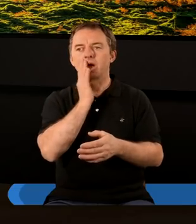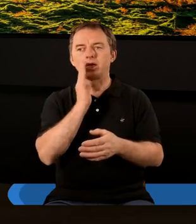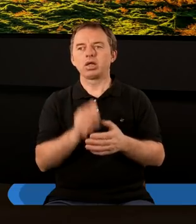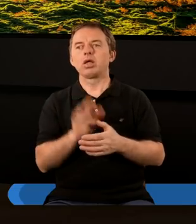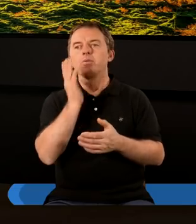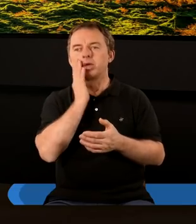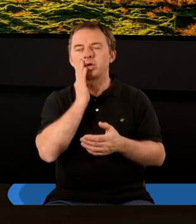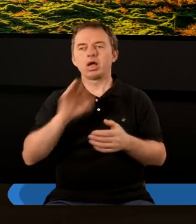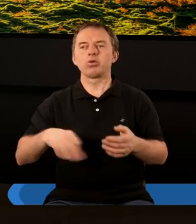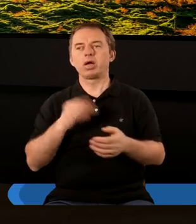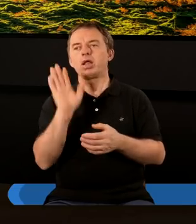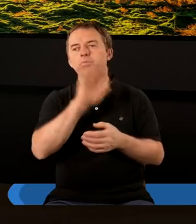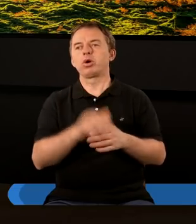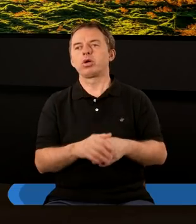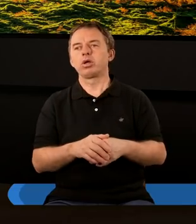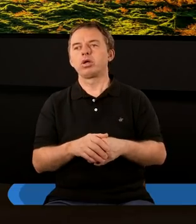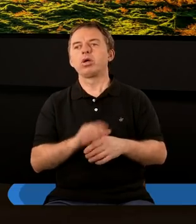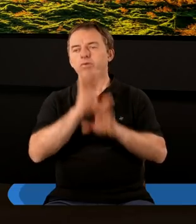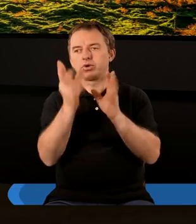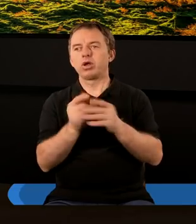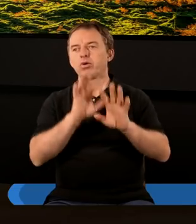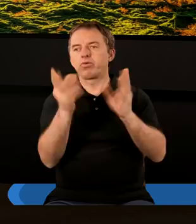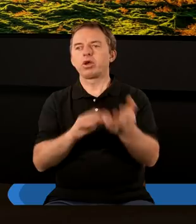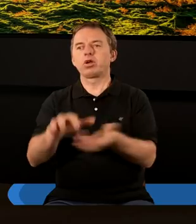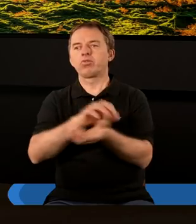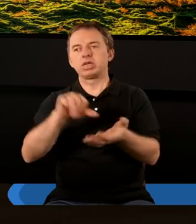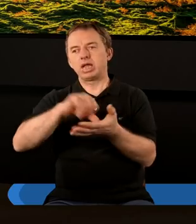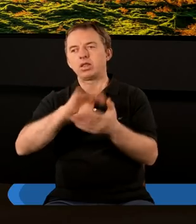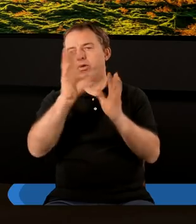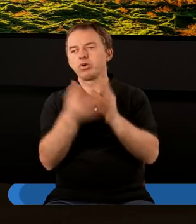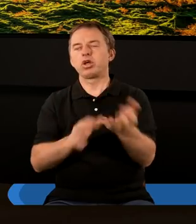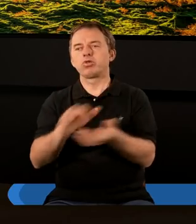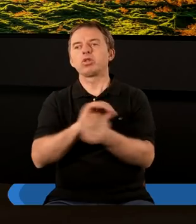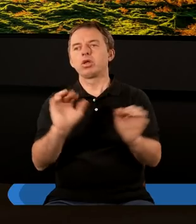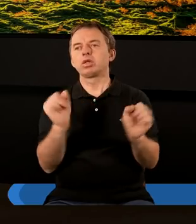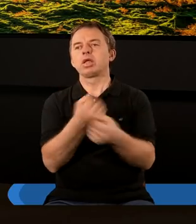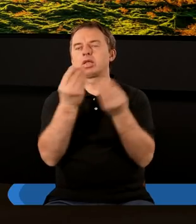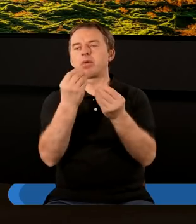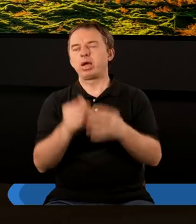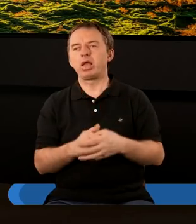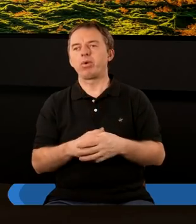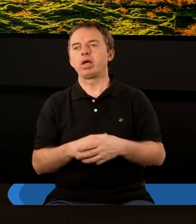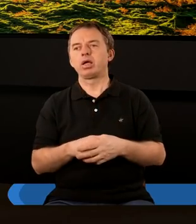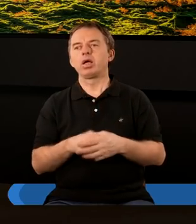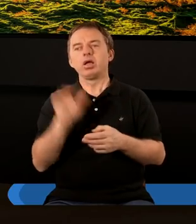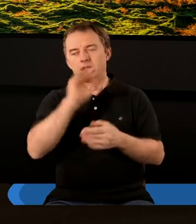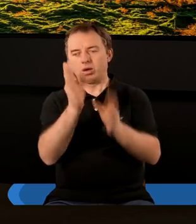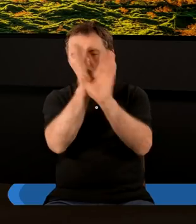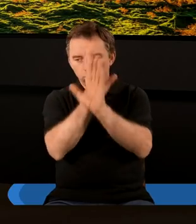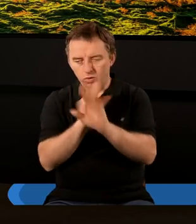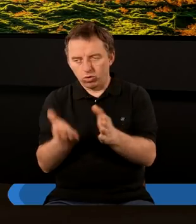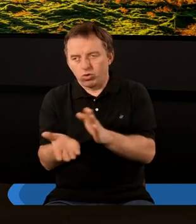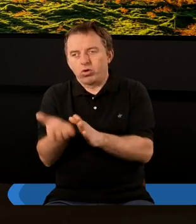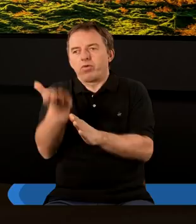w mieszkaniu Pana Boga. W centrum Wszechświata. Dokładnie, w centrum Wszechświata. To jest niesamowite, że Pan Bóg tak nas